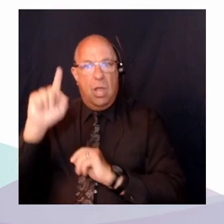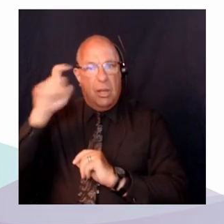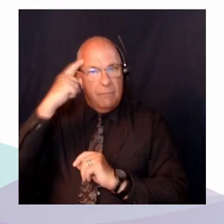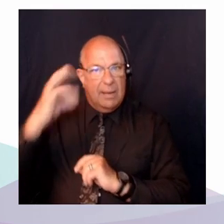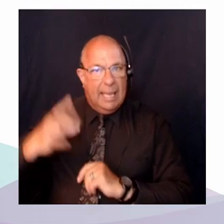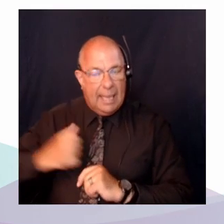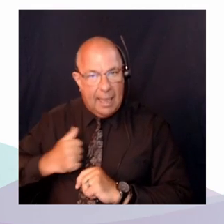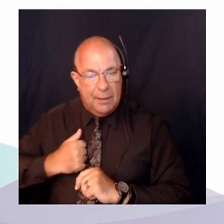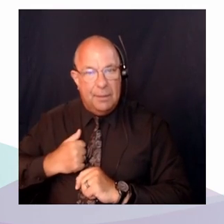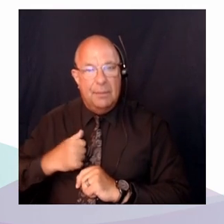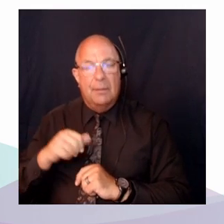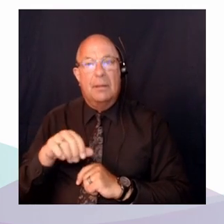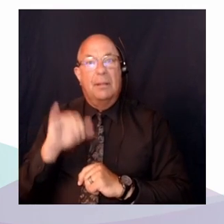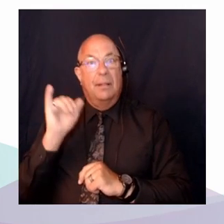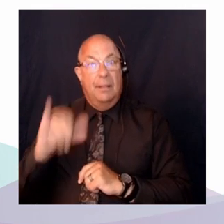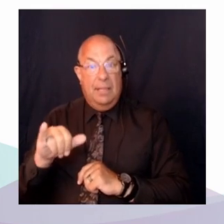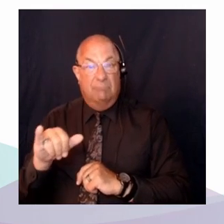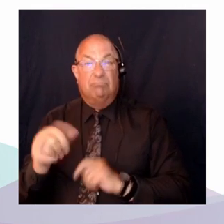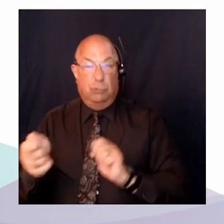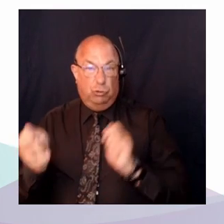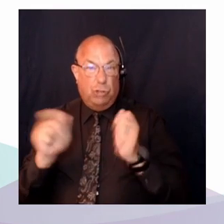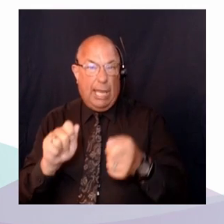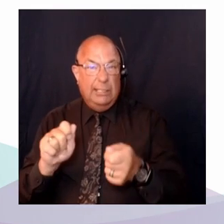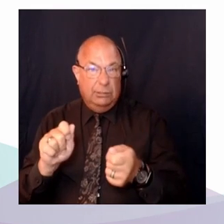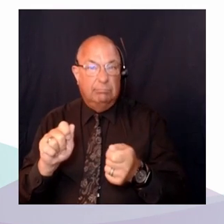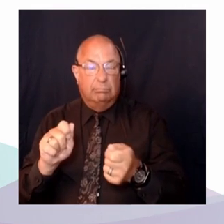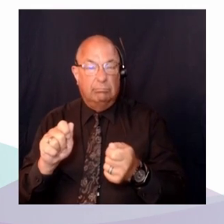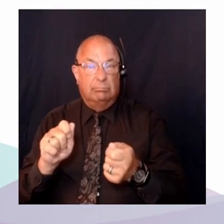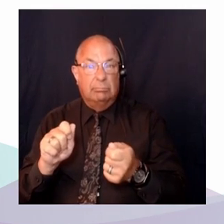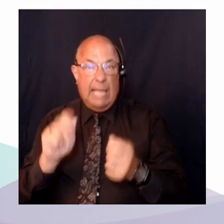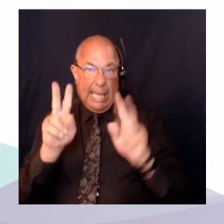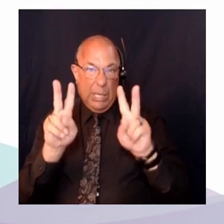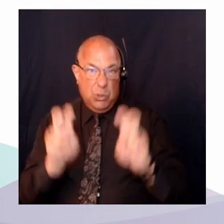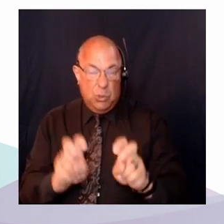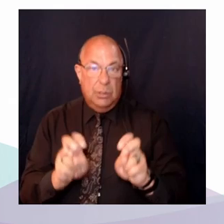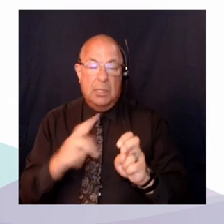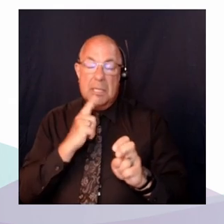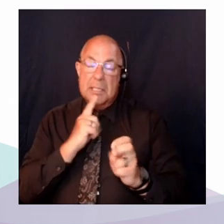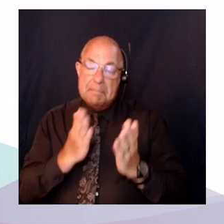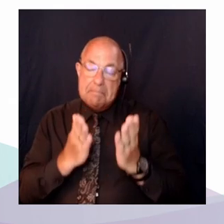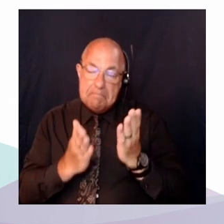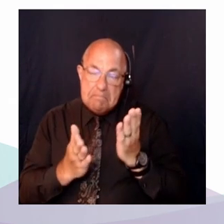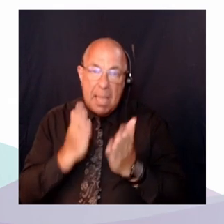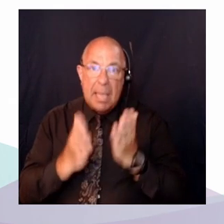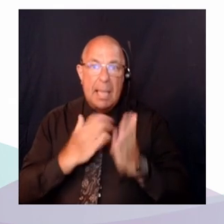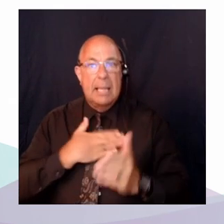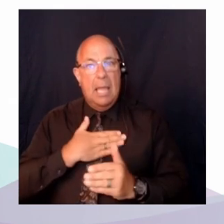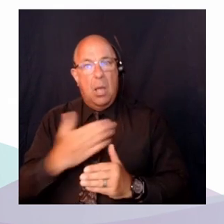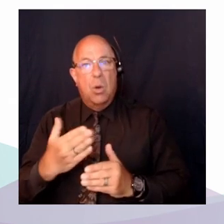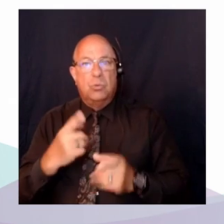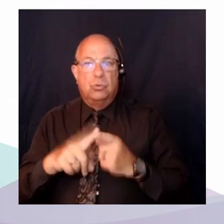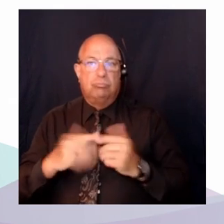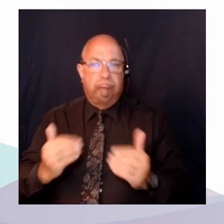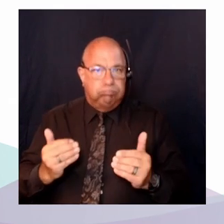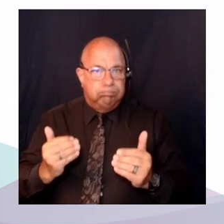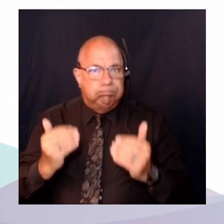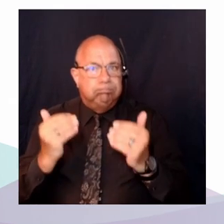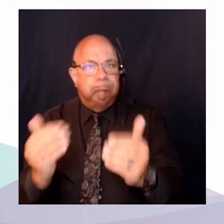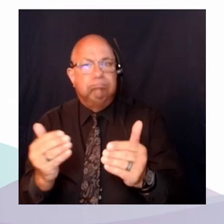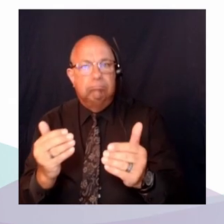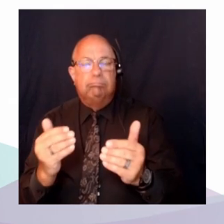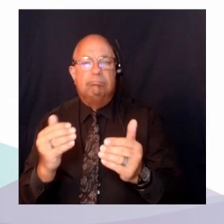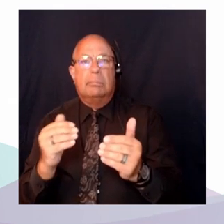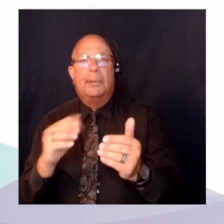ça. Ça pourrait permettre, en tout cas, des outils pertinents pour mobiliser le droit au logement devant les tribunaux